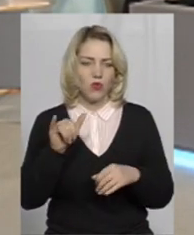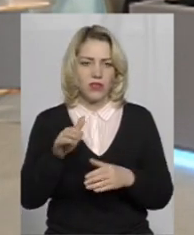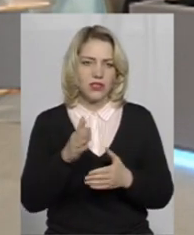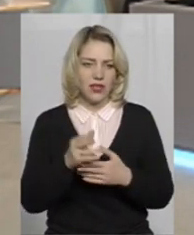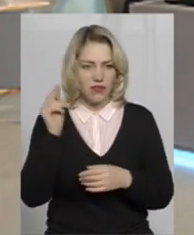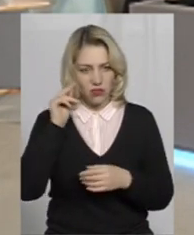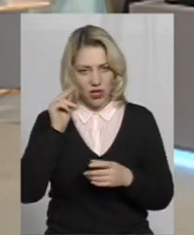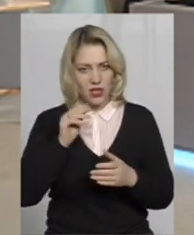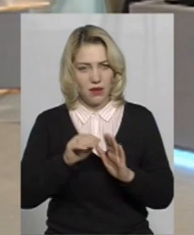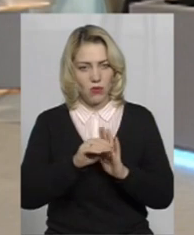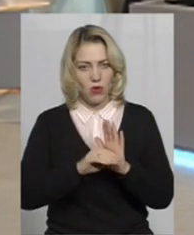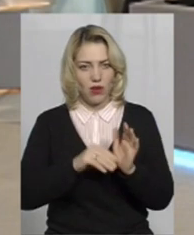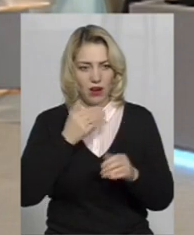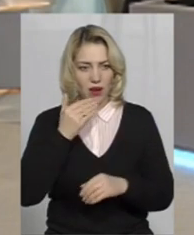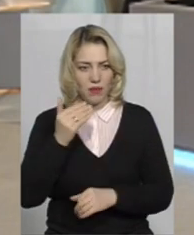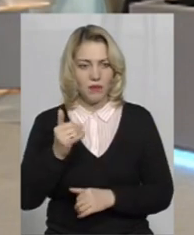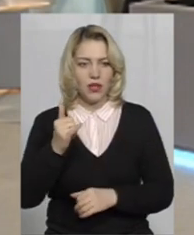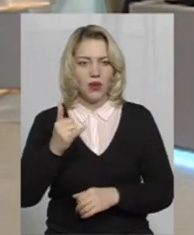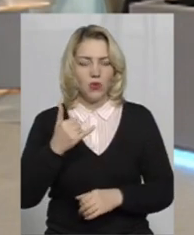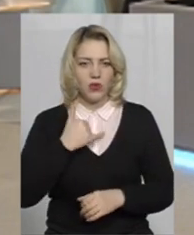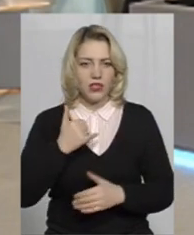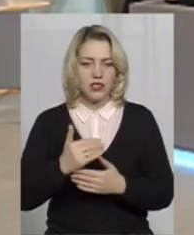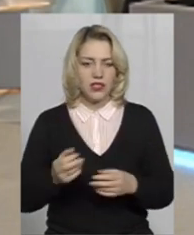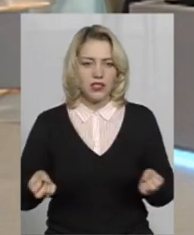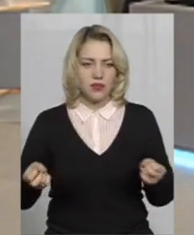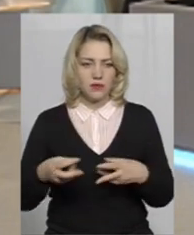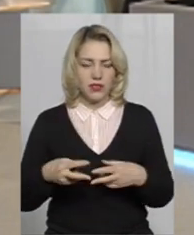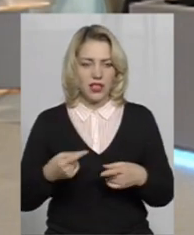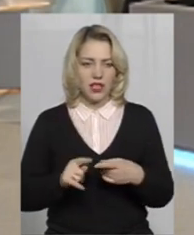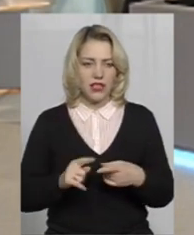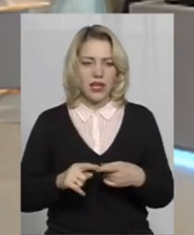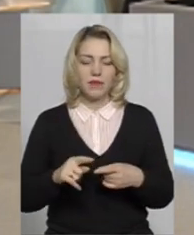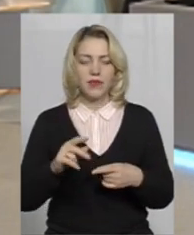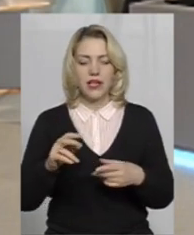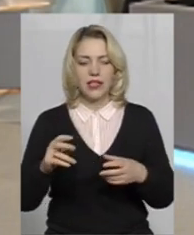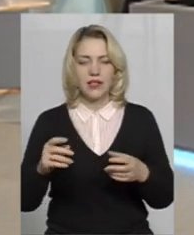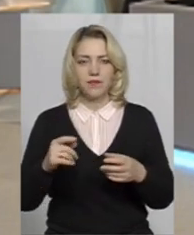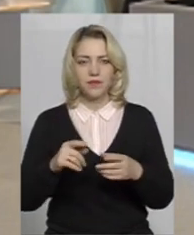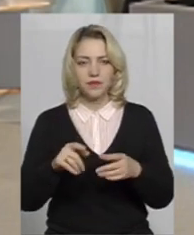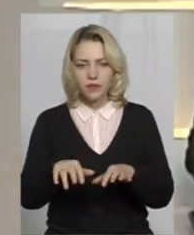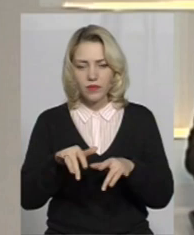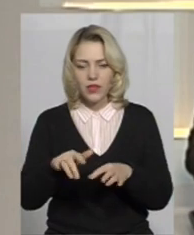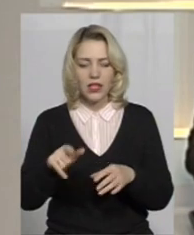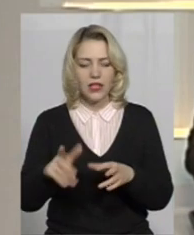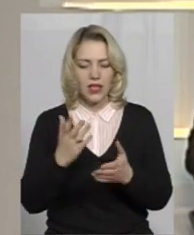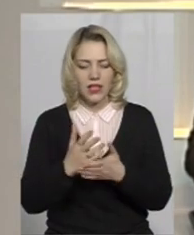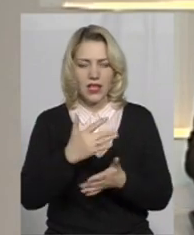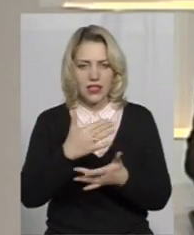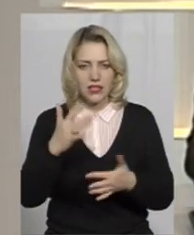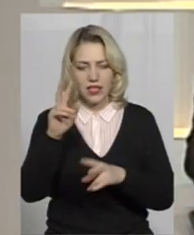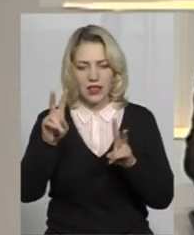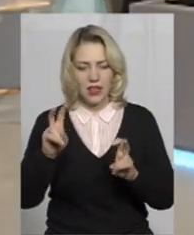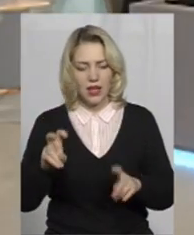навчальній програмі? В нас є спеціальний посібник, в якому зібрана низка тем, з якими ми вже безпосередньо